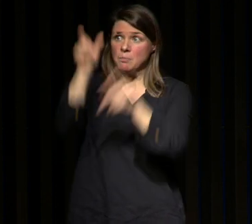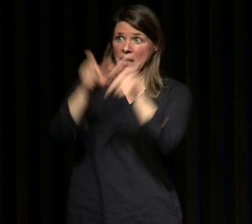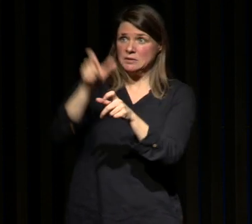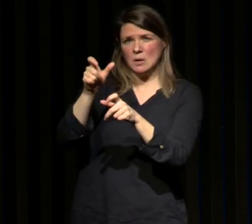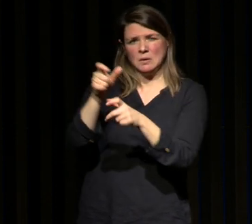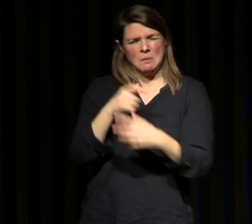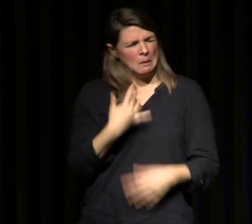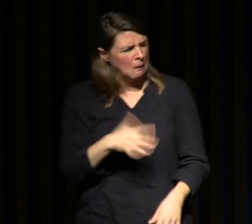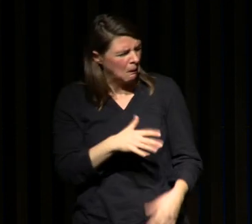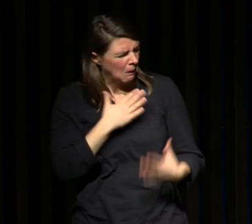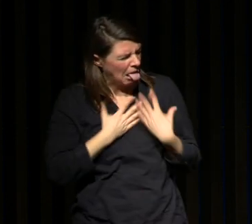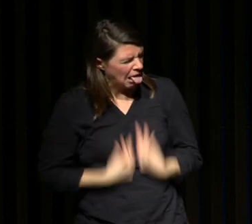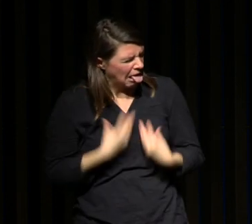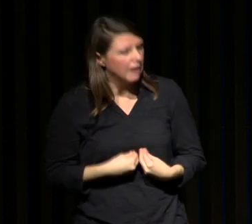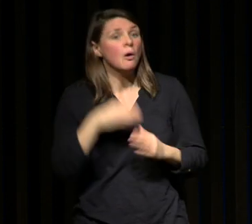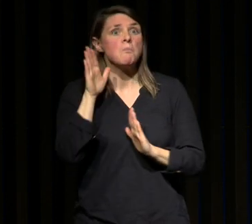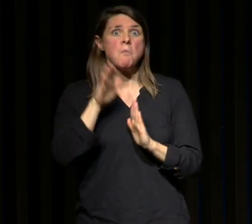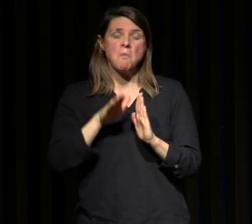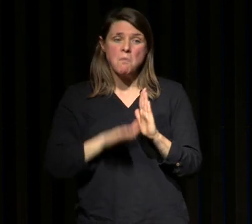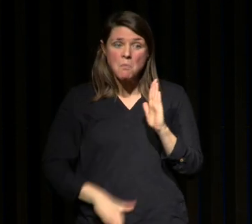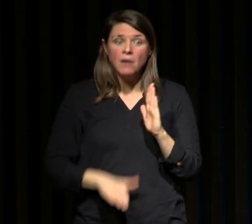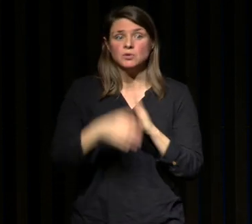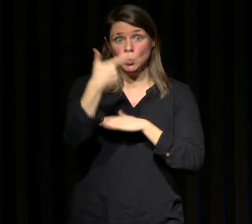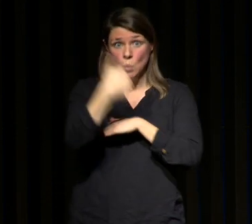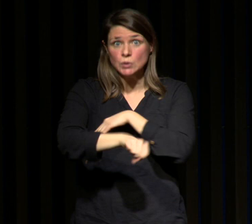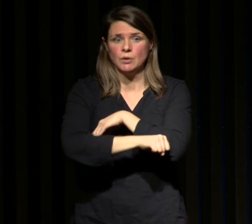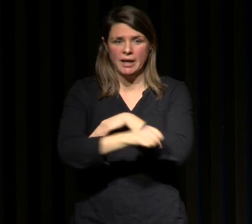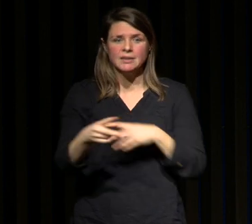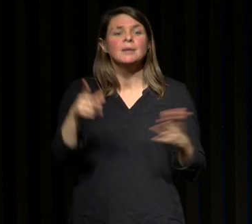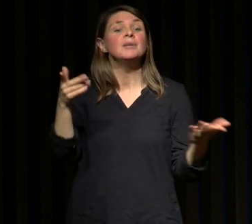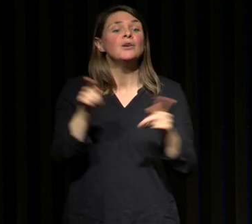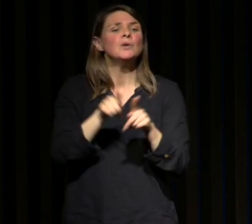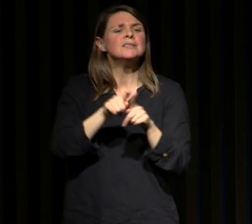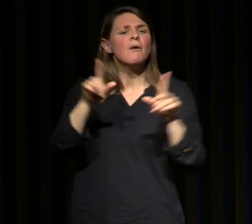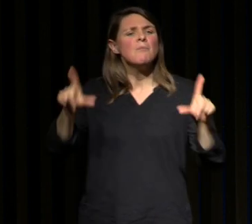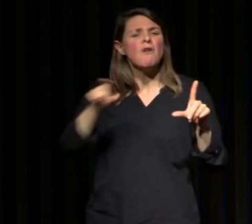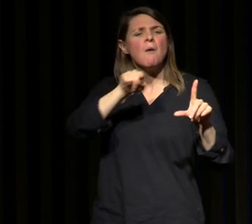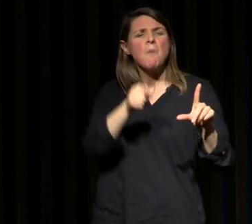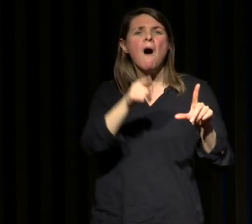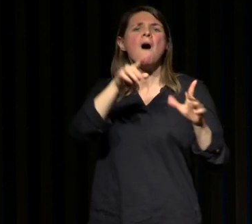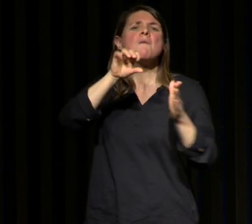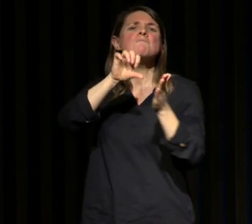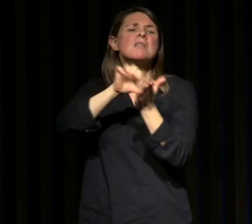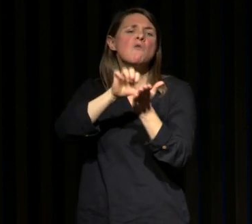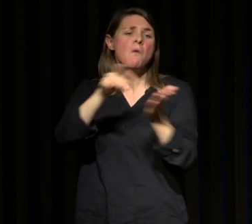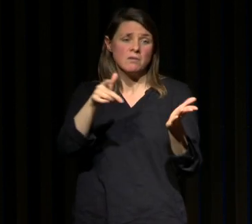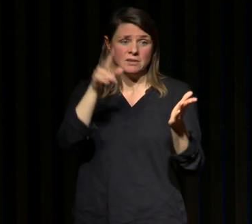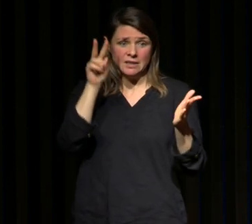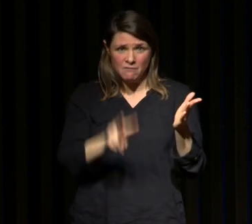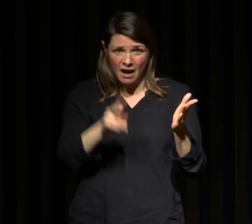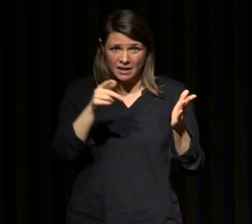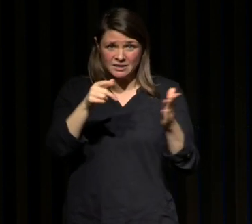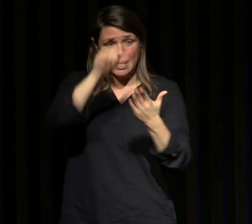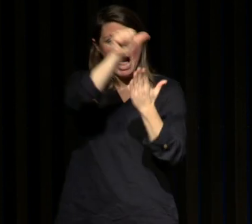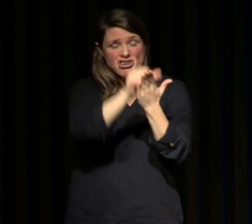sur deux semaines et le point très intéressant c'est que vous voyez au point du milieu déjà l'intervention repose simplement sur la complétude des